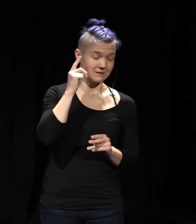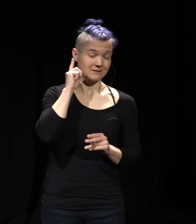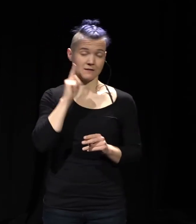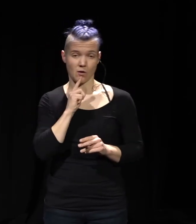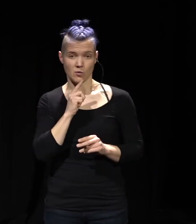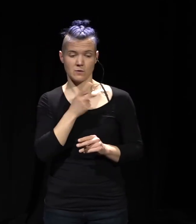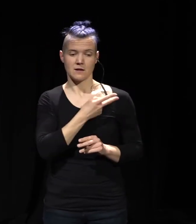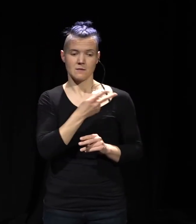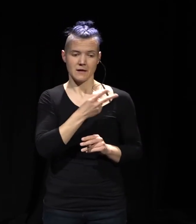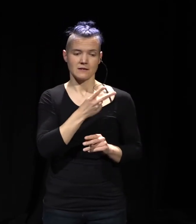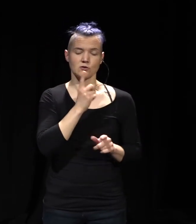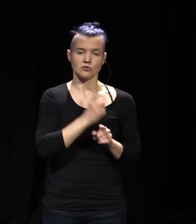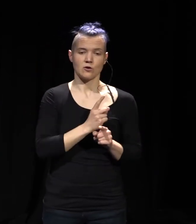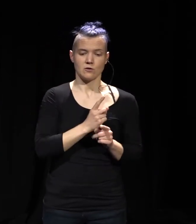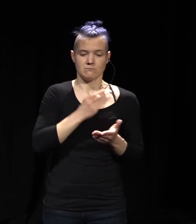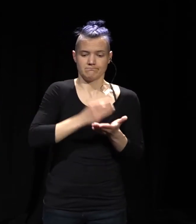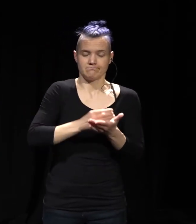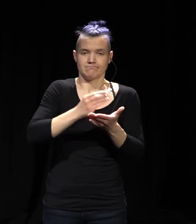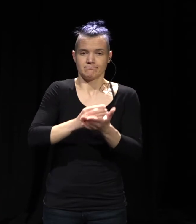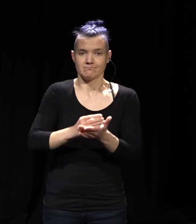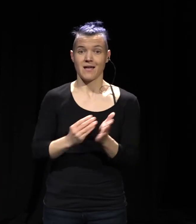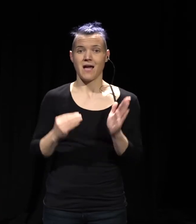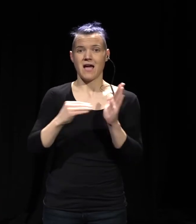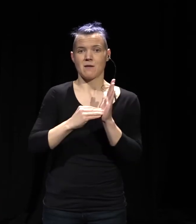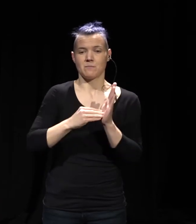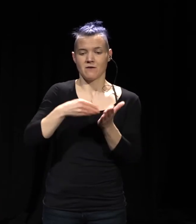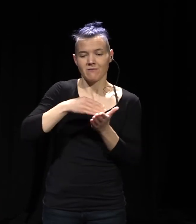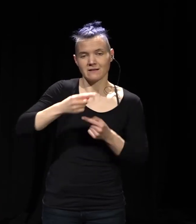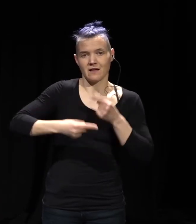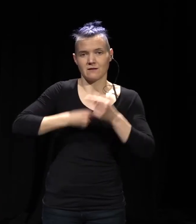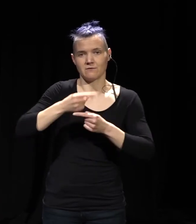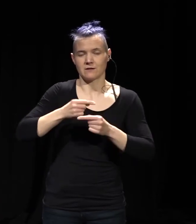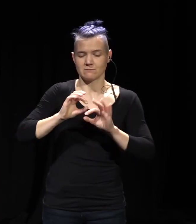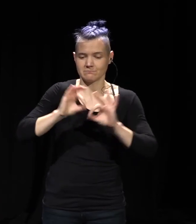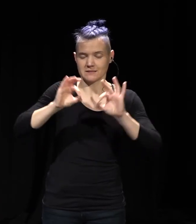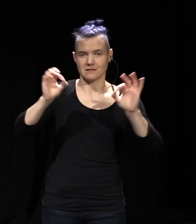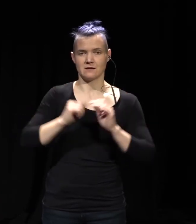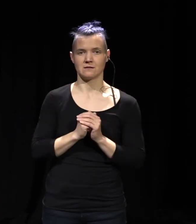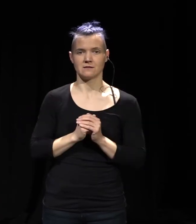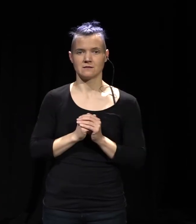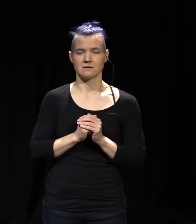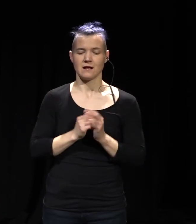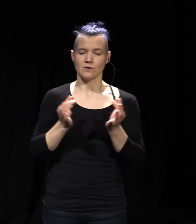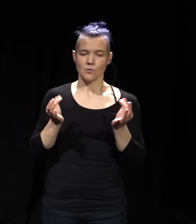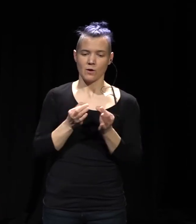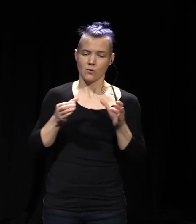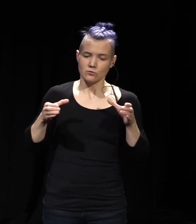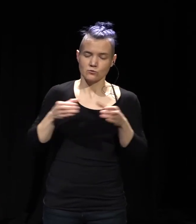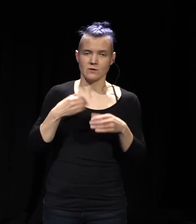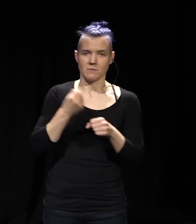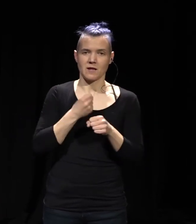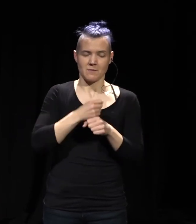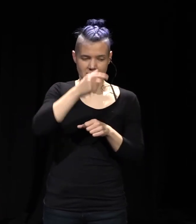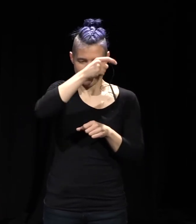diese App weiterzuentwickeln und die Expertise im Haus zu haben und eine Kontinuität herzustellen.